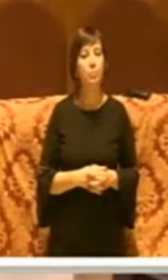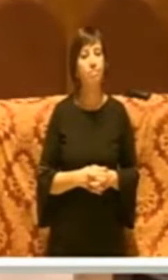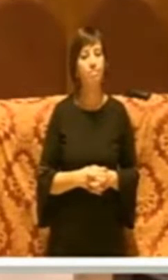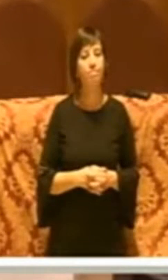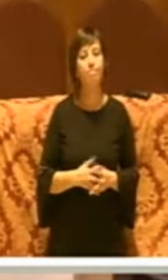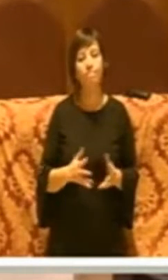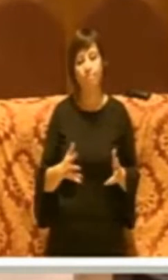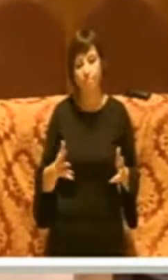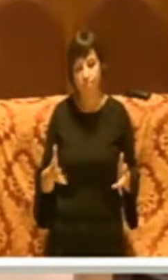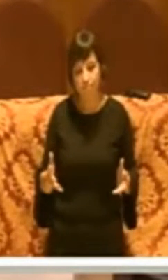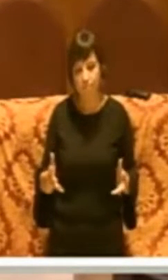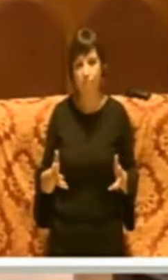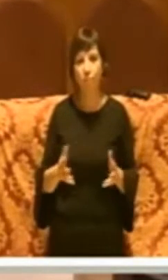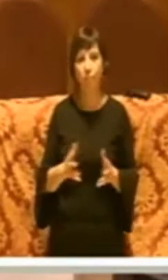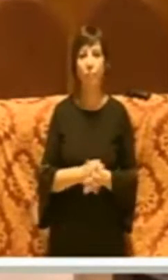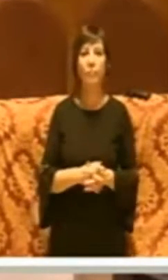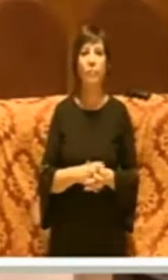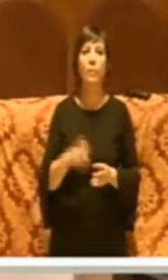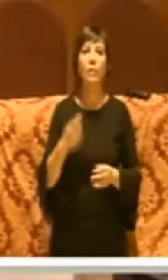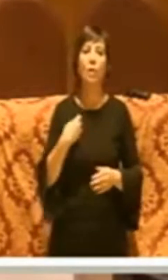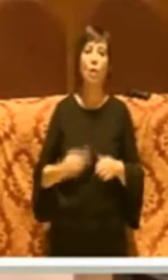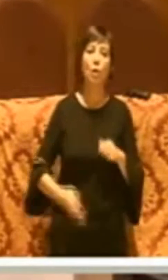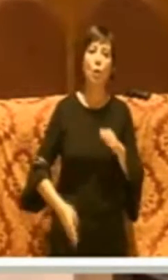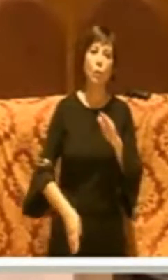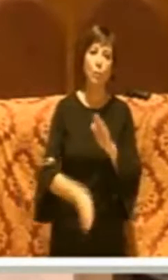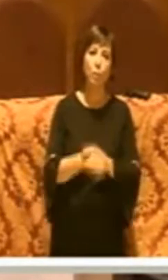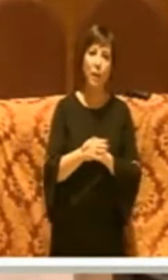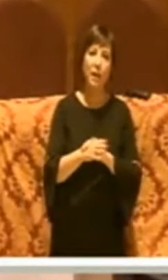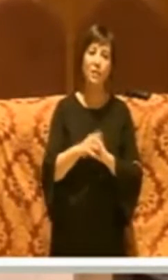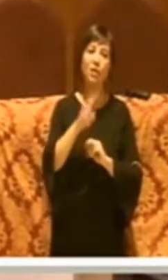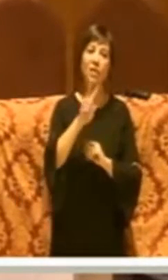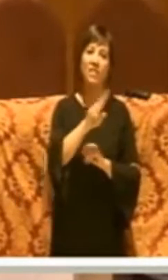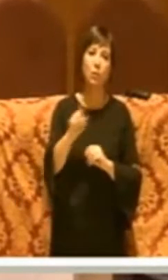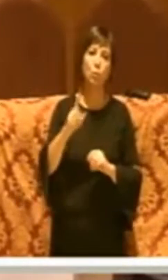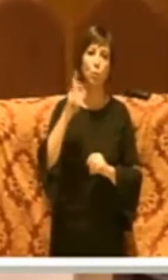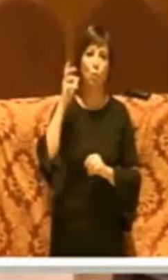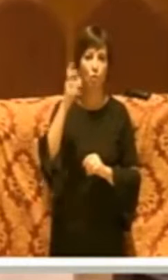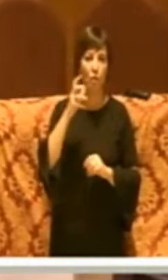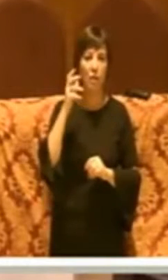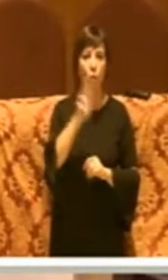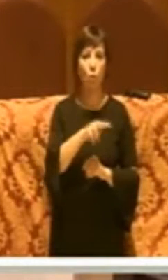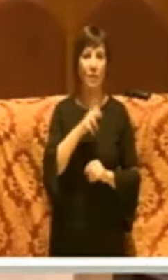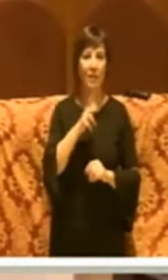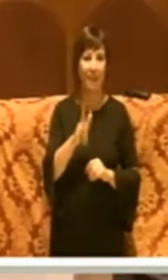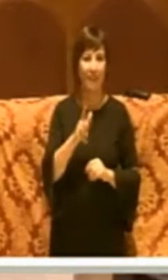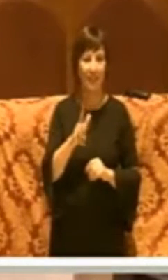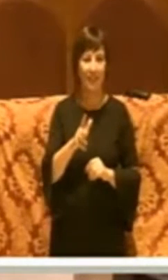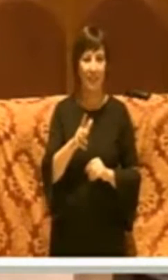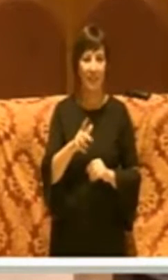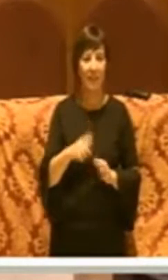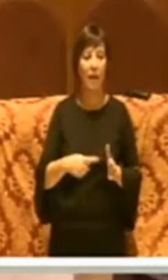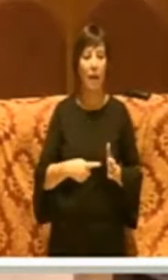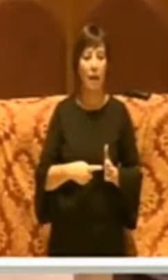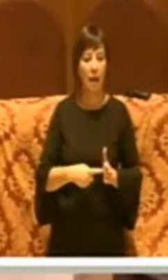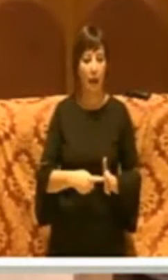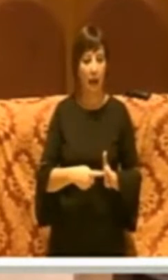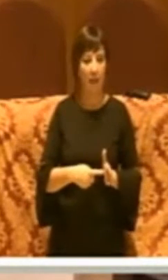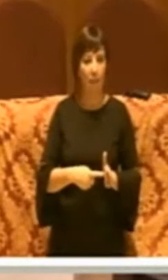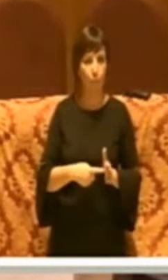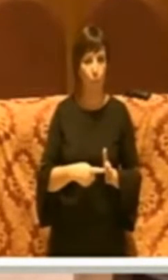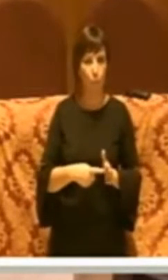Allora, parto dal 21 gennaio 2013. La Repubblica,